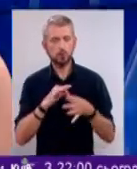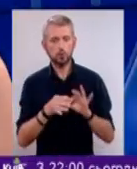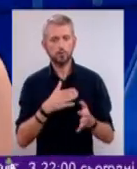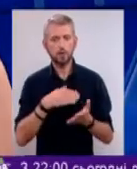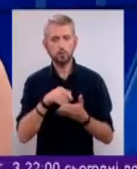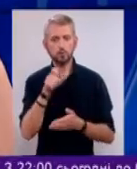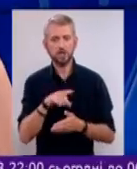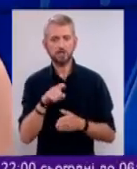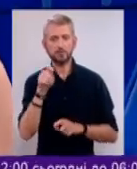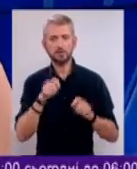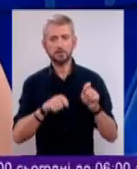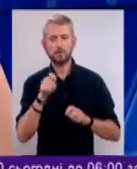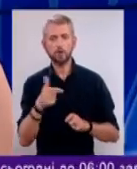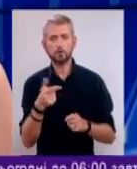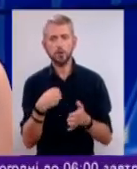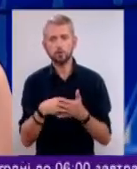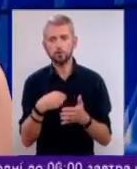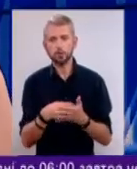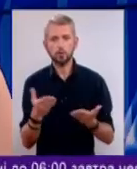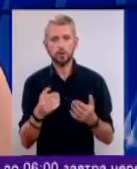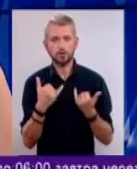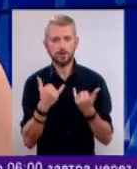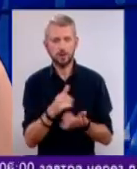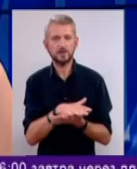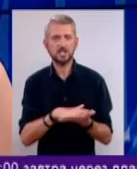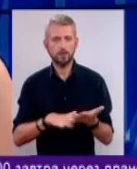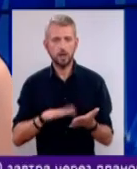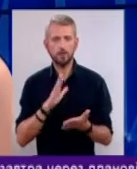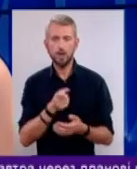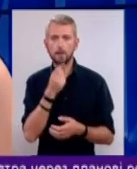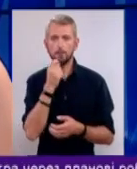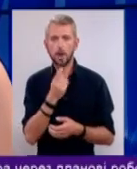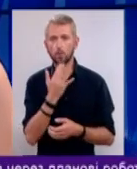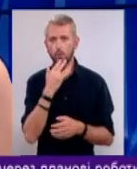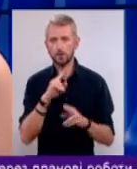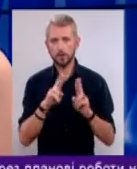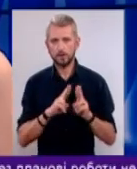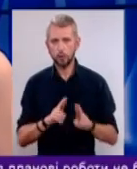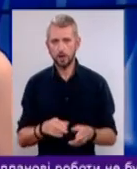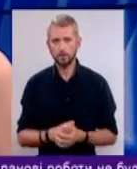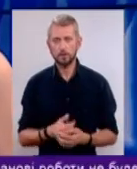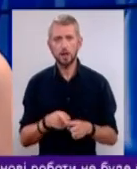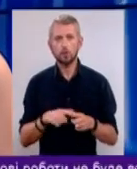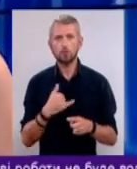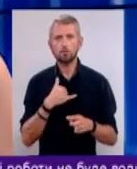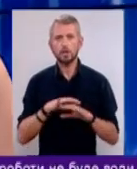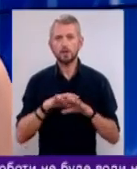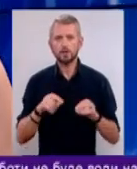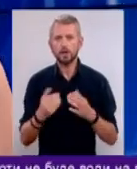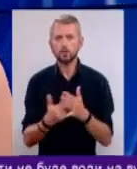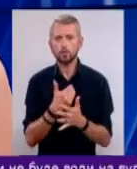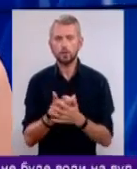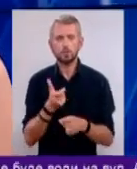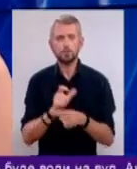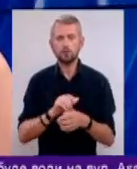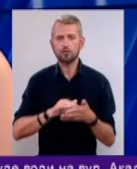Аліна Матвійчук із фестивалю громадського бюджету, який у ці хвилини триває в парку «Інтернаціональний». На цю годину в мене все. Із новин більше не